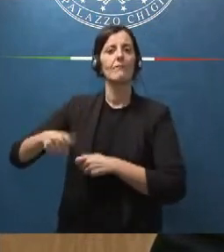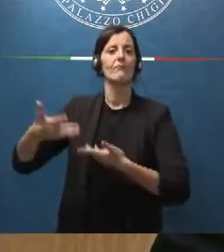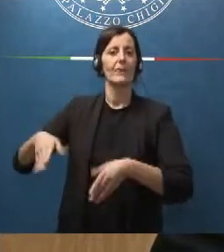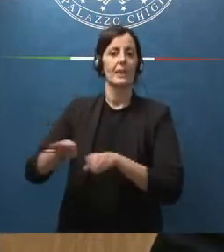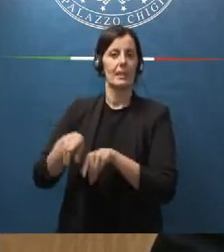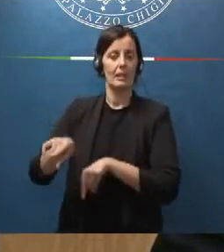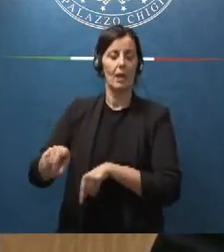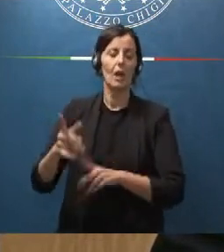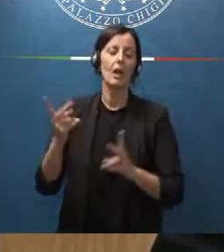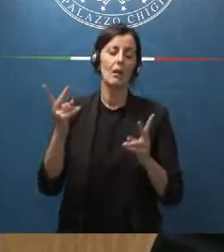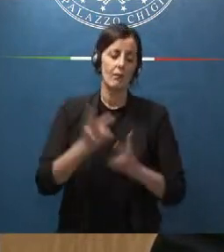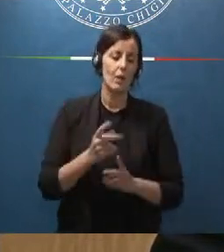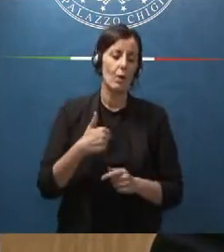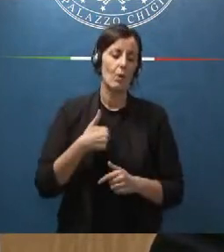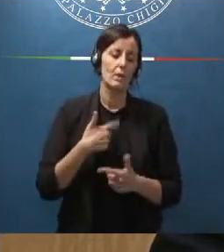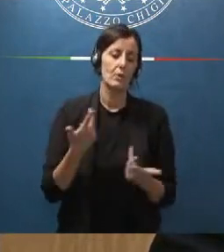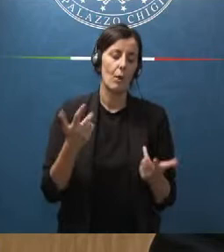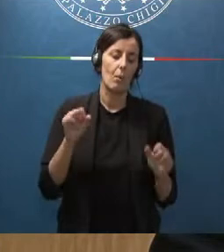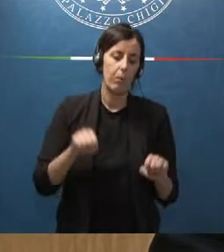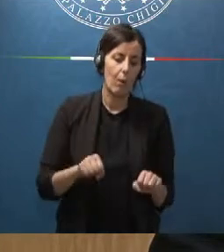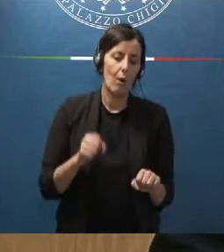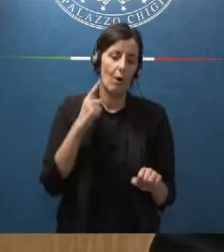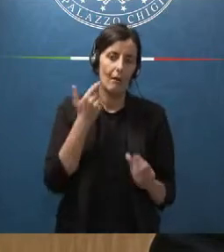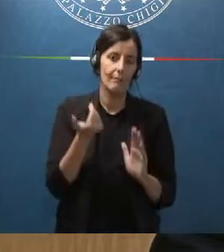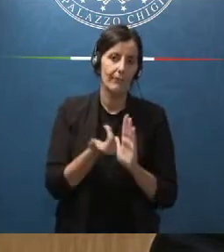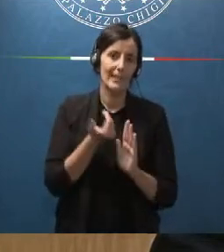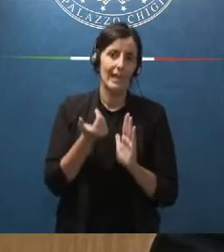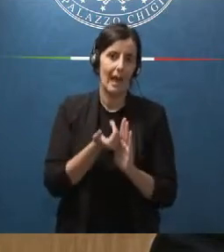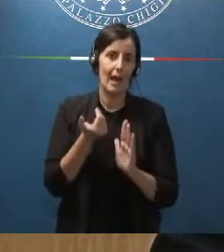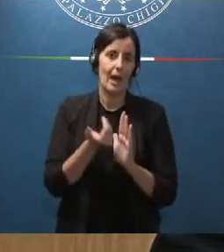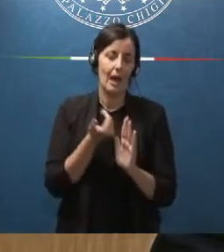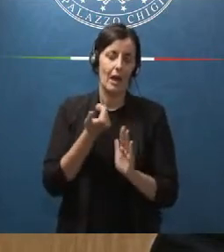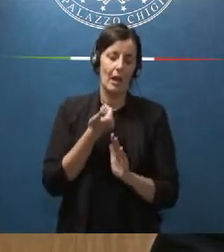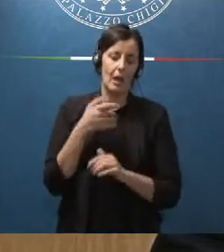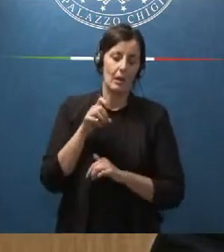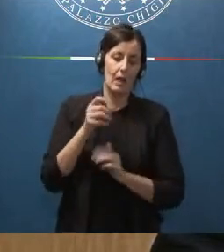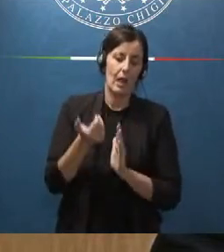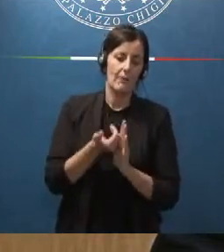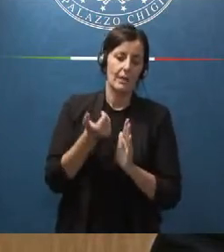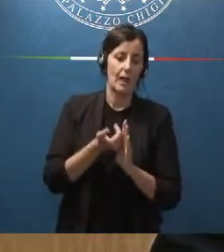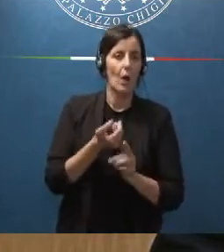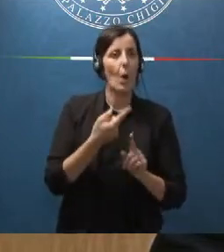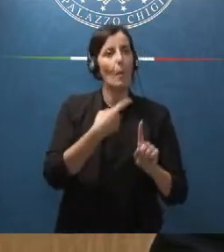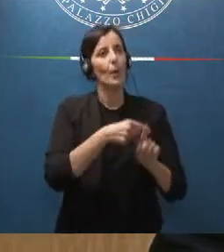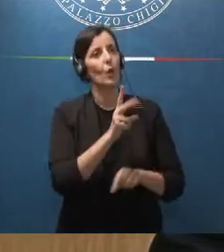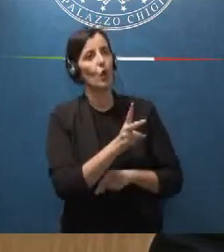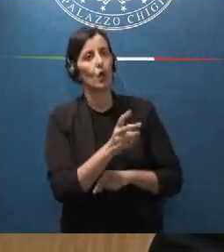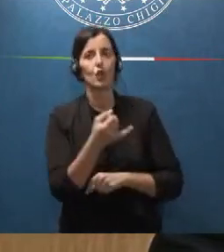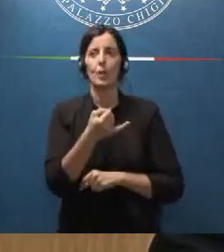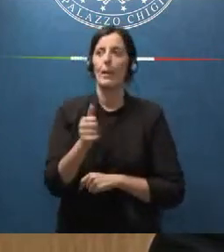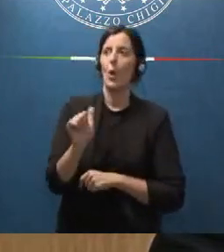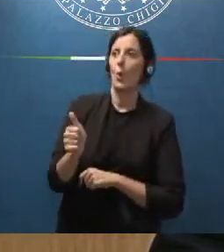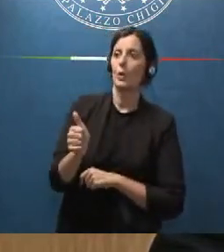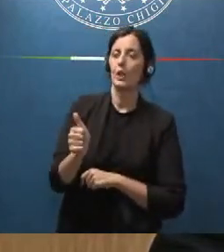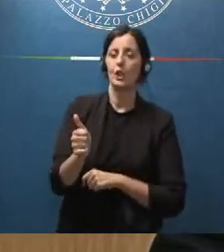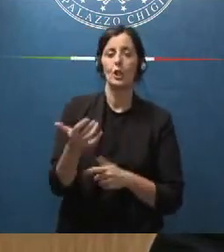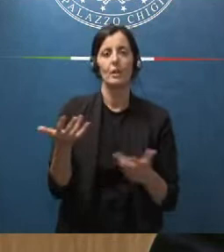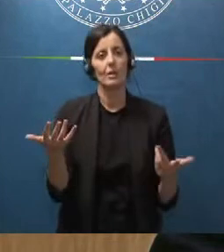ci consentirà di evitare di volta in volta un più 12 meno 15 meno 11 che